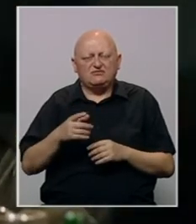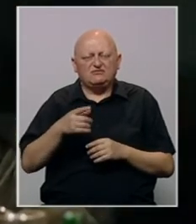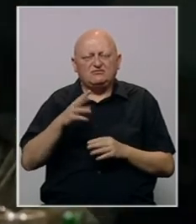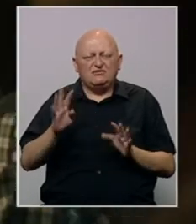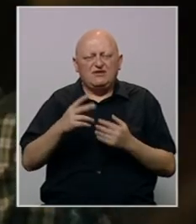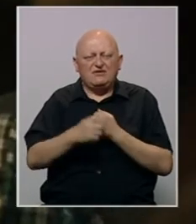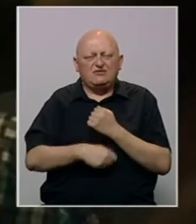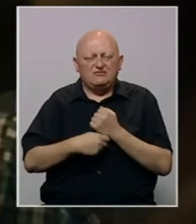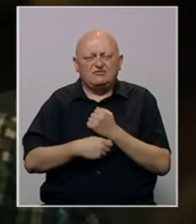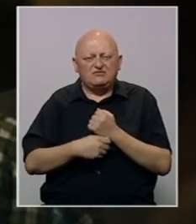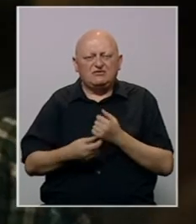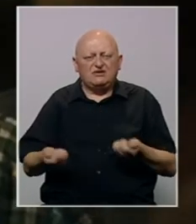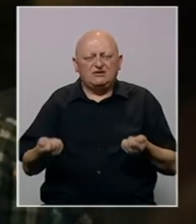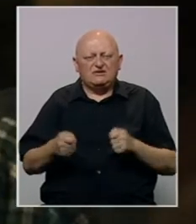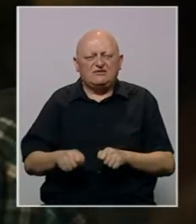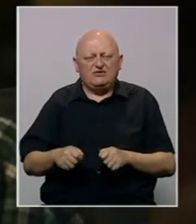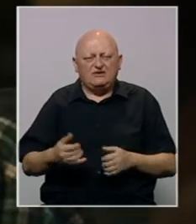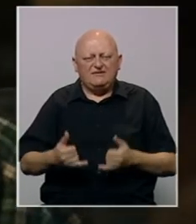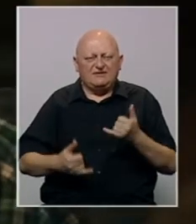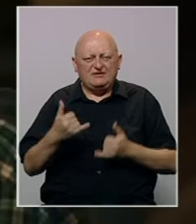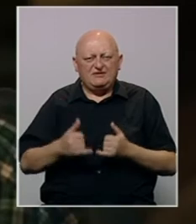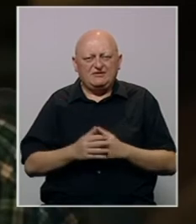19. augusta će zatvoriti festival.